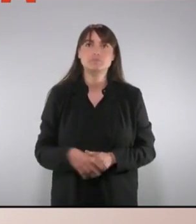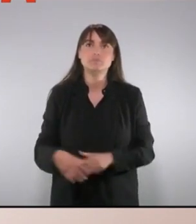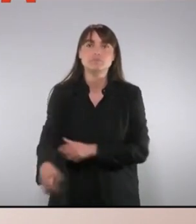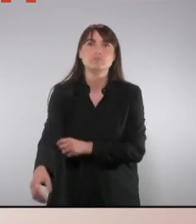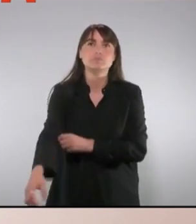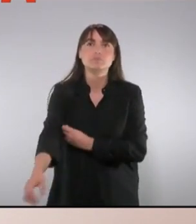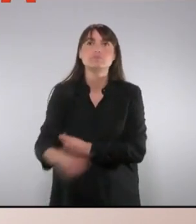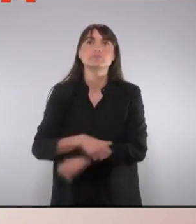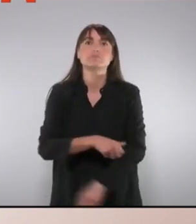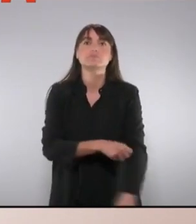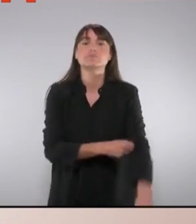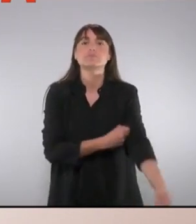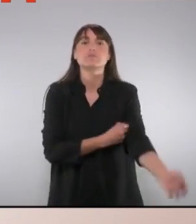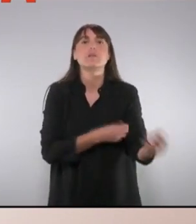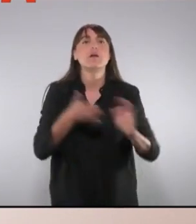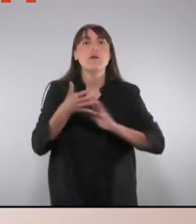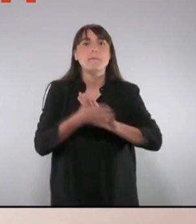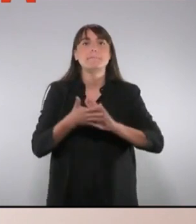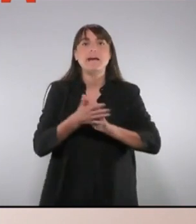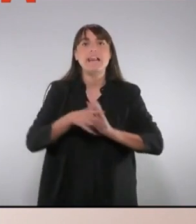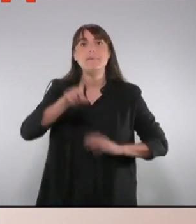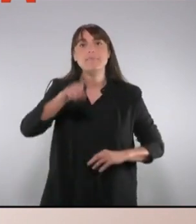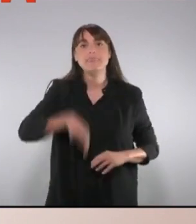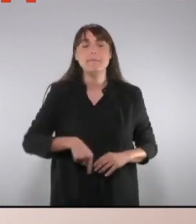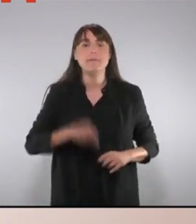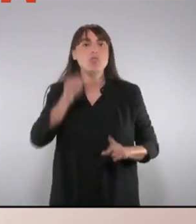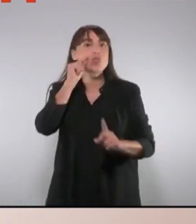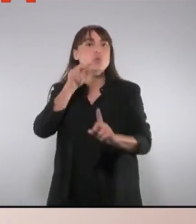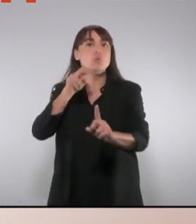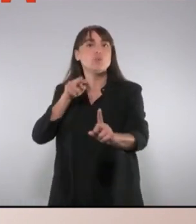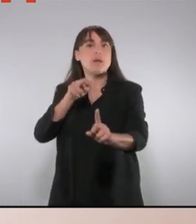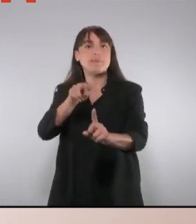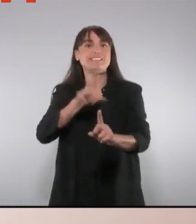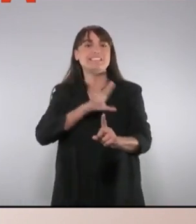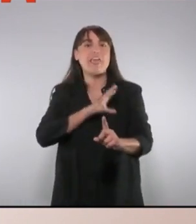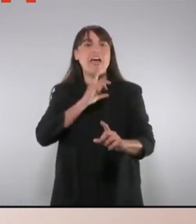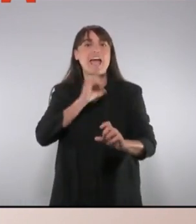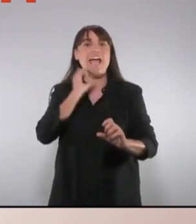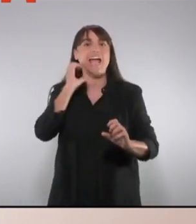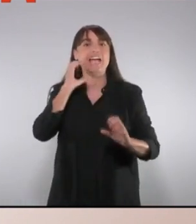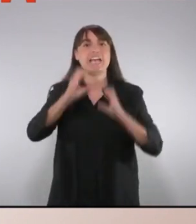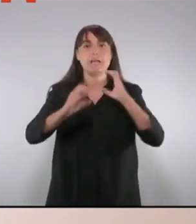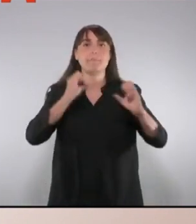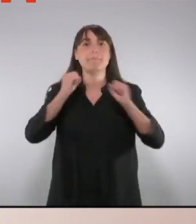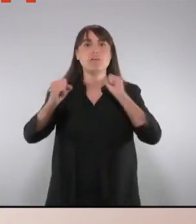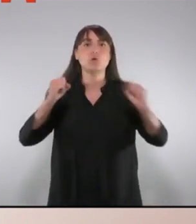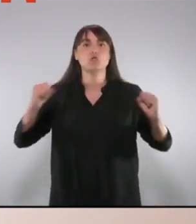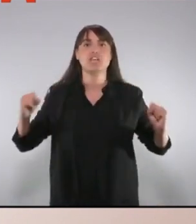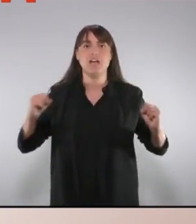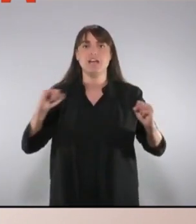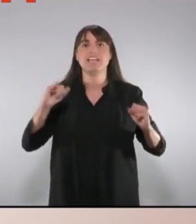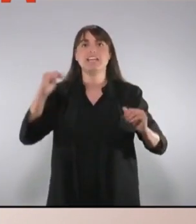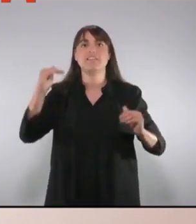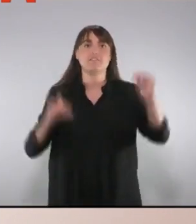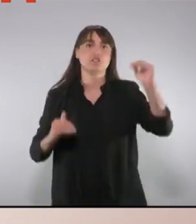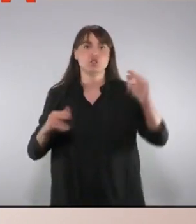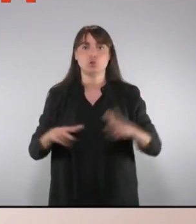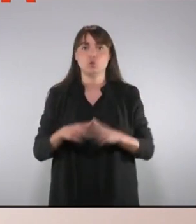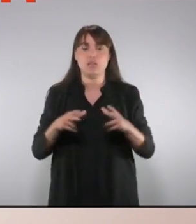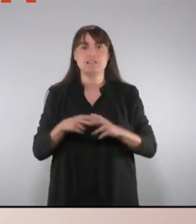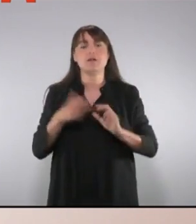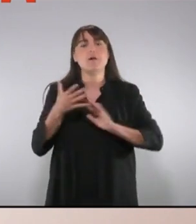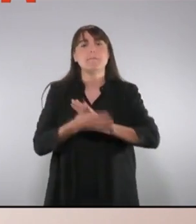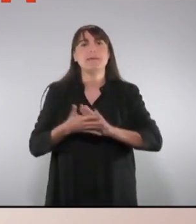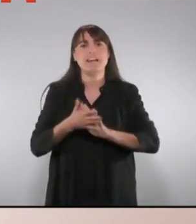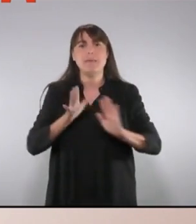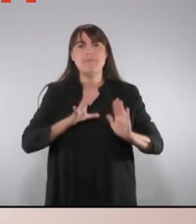i parlem també d'un enfocament des de la criminologia i des de les ciències socials, sobre delictes, sobre inseguretat